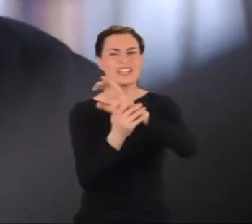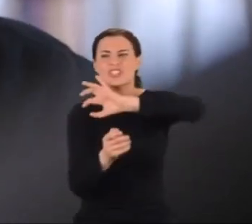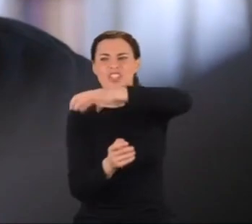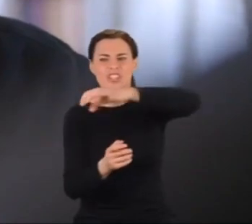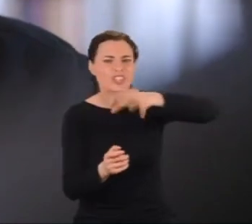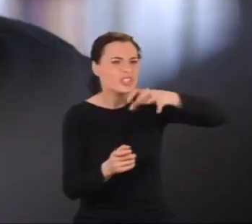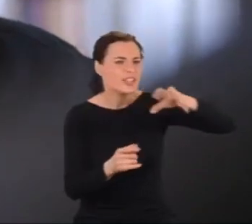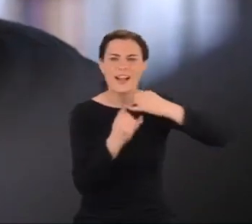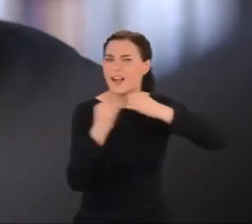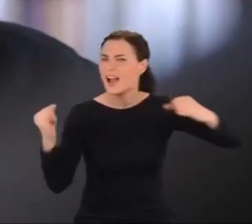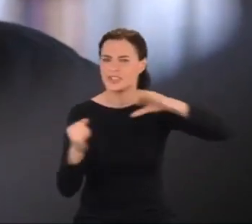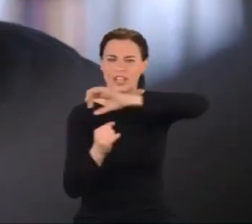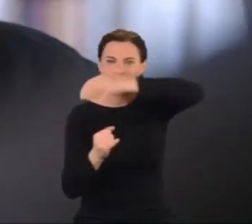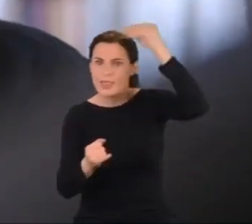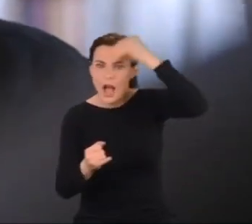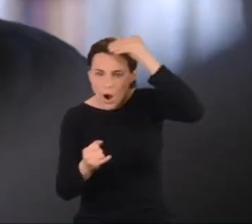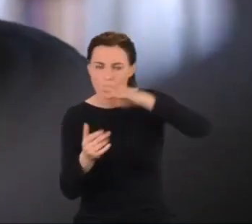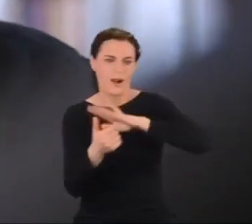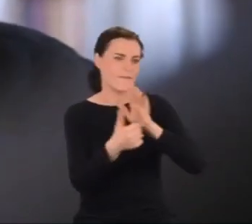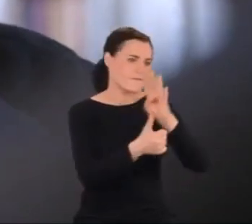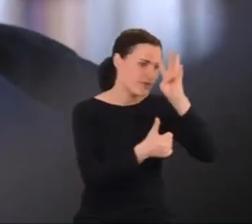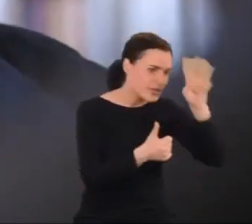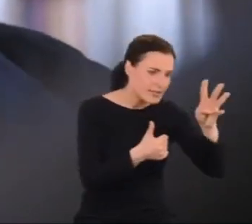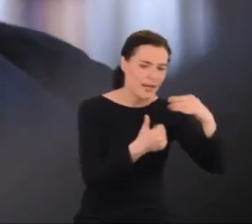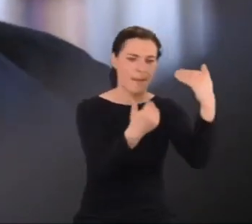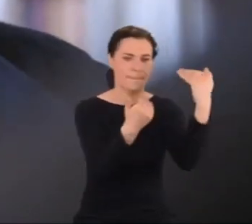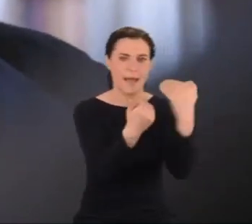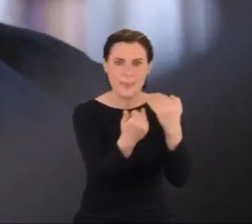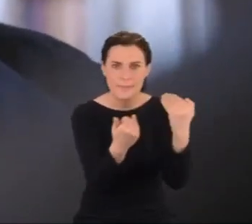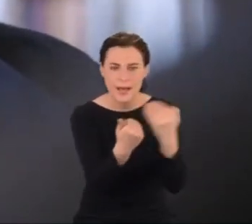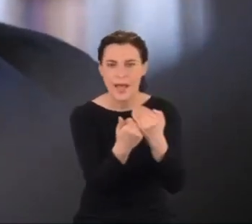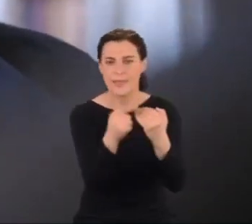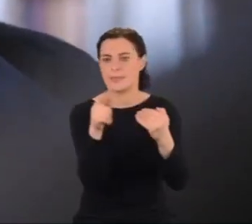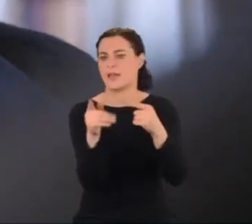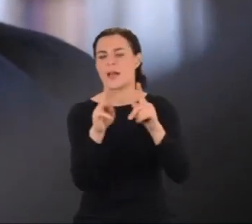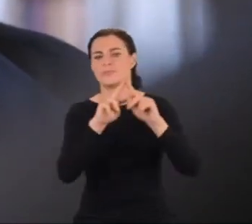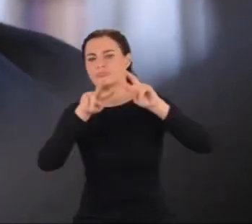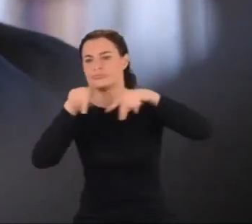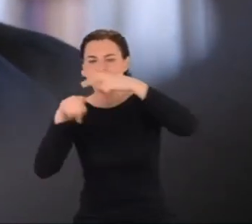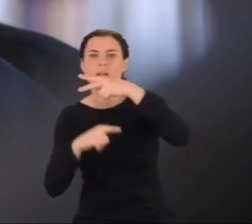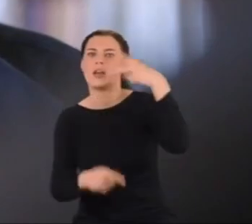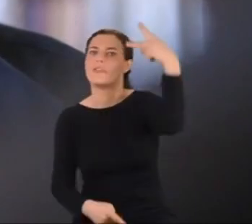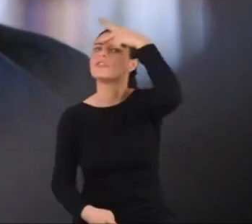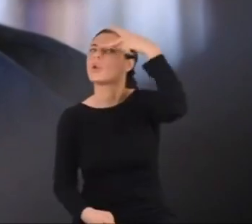dziedziny nauki, od fizyki przez matematykę po filozofię.